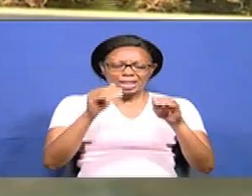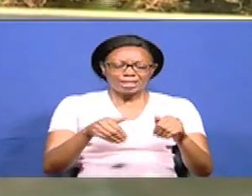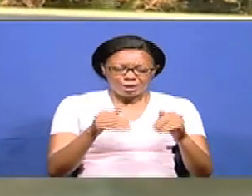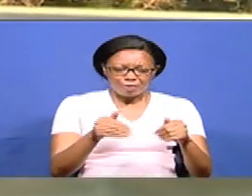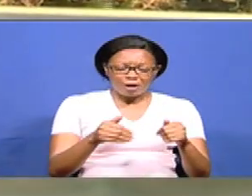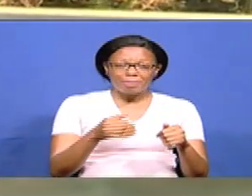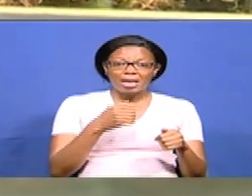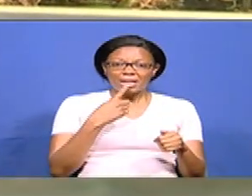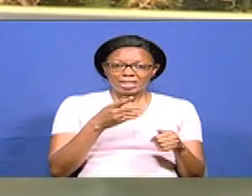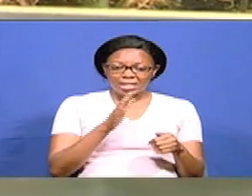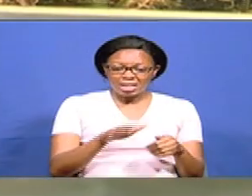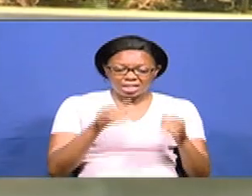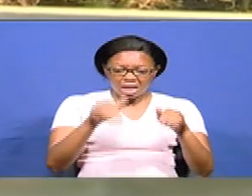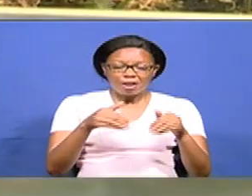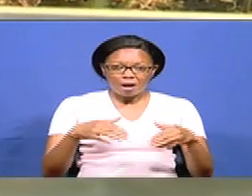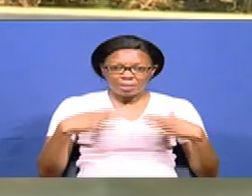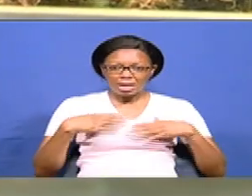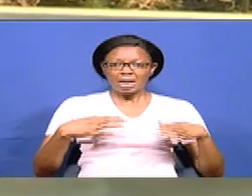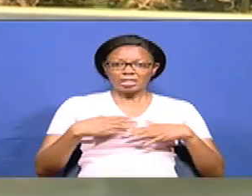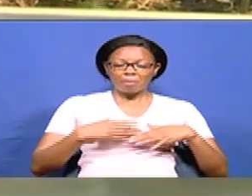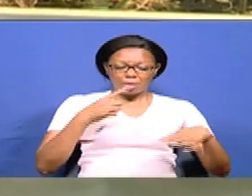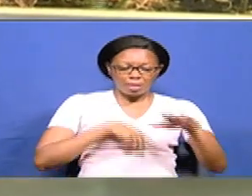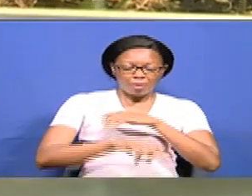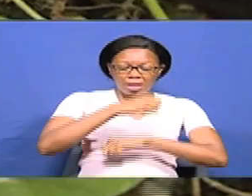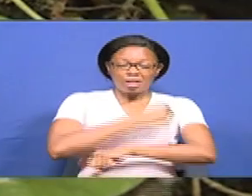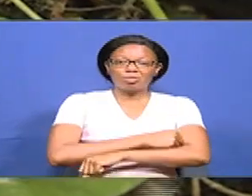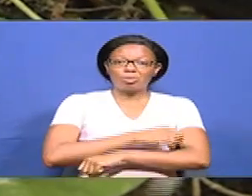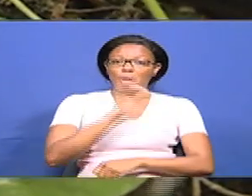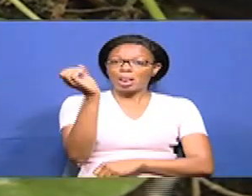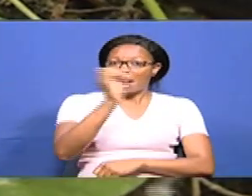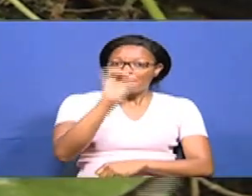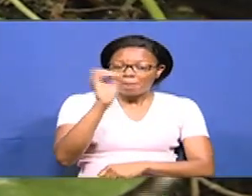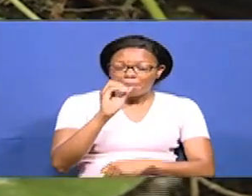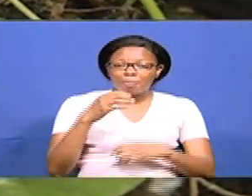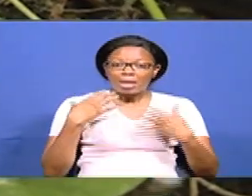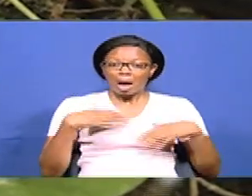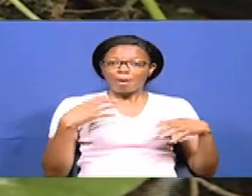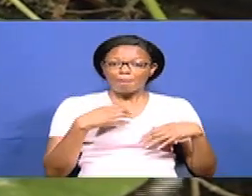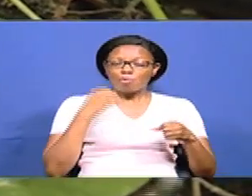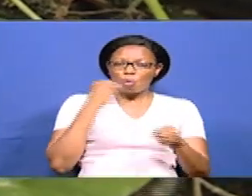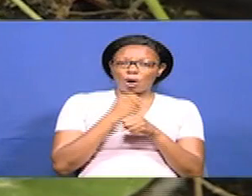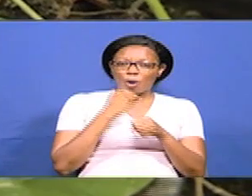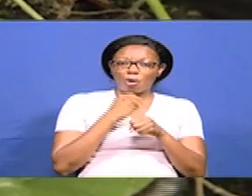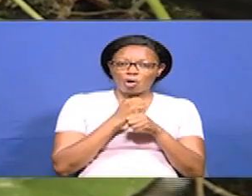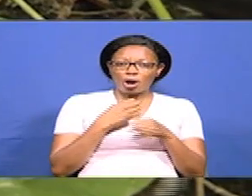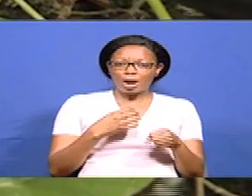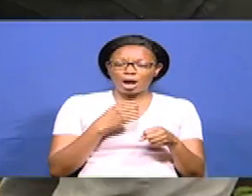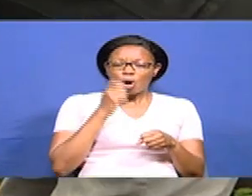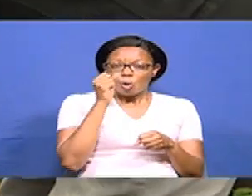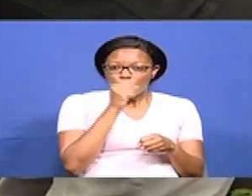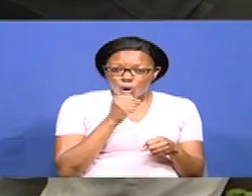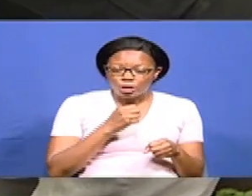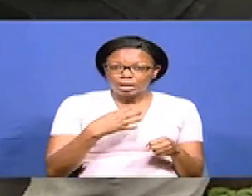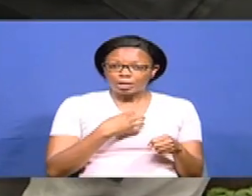amba hawakuenda shule ama ya watu waze baada ya kustafu. Sivyo na kogo. Lakini mutisha ya kufanya